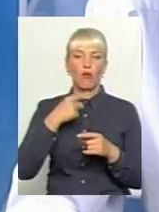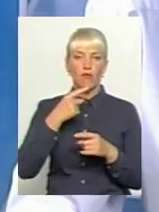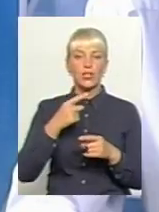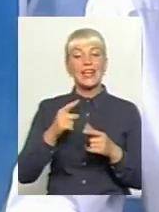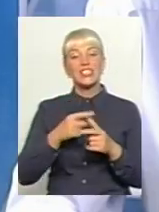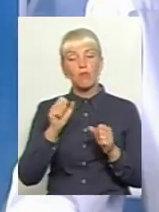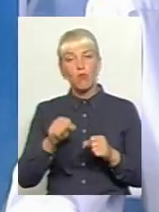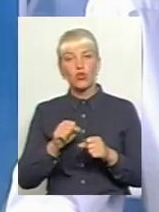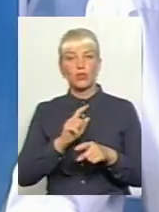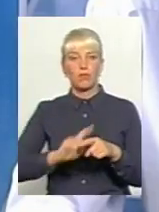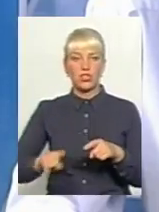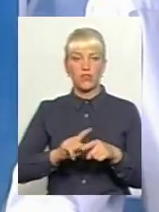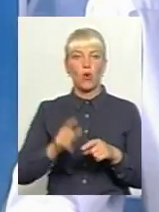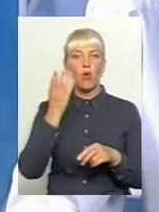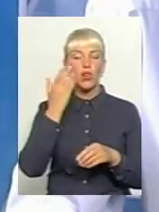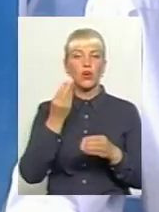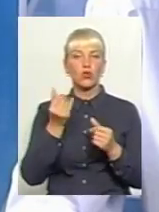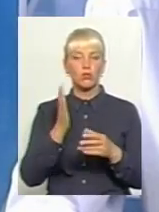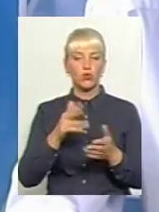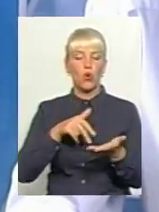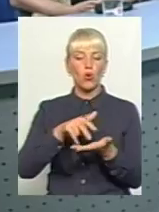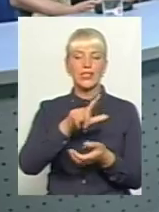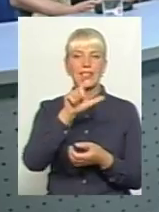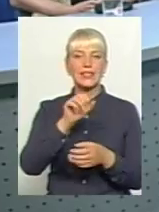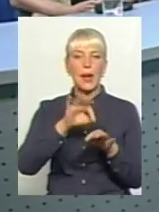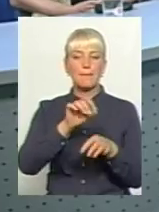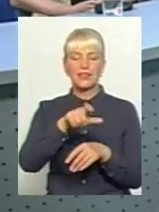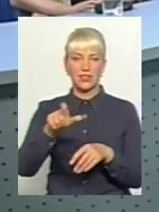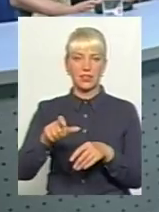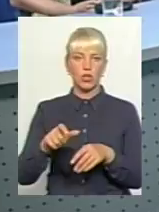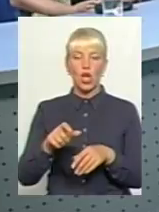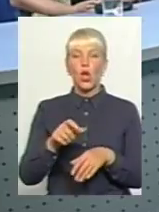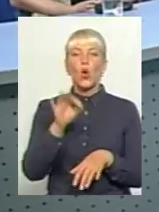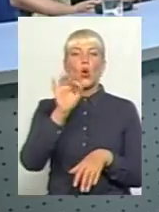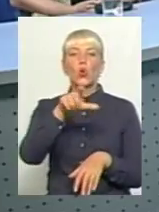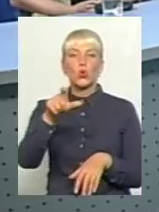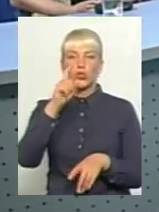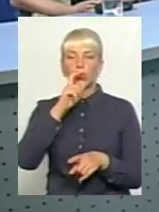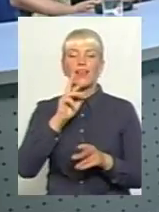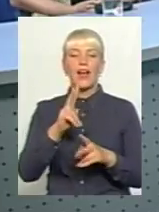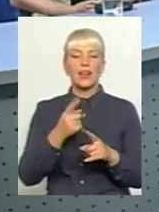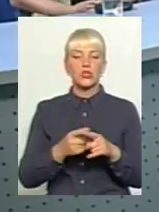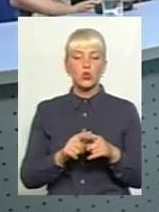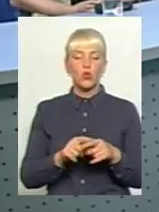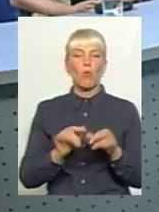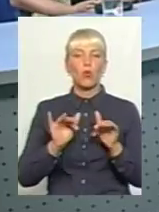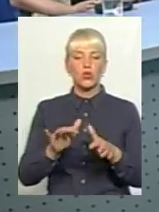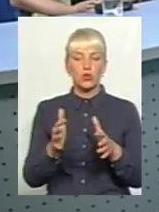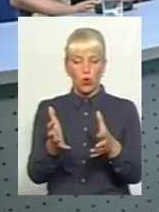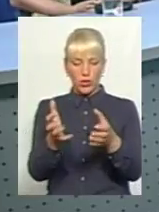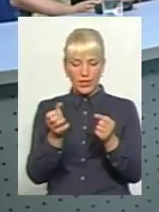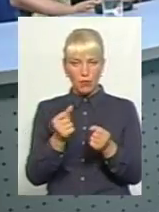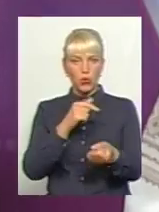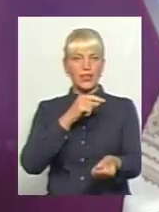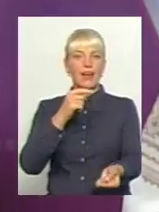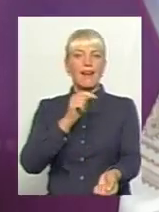і коли дійсно будуть гроші ходити за пацієнтом. Тому що зараз пацієнти дуже багато не розуміють того, як вони отримують процедуру діалізу. І чи